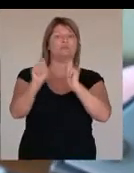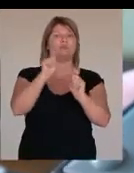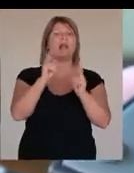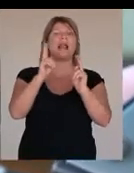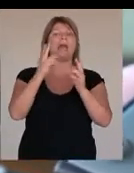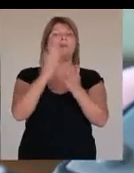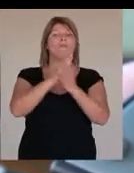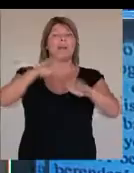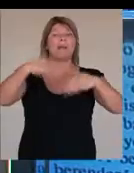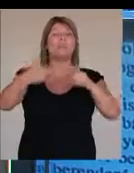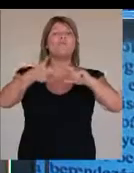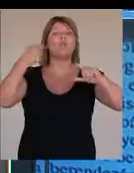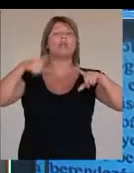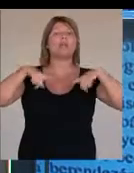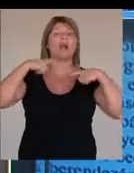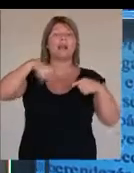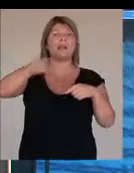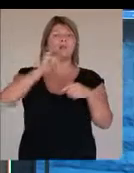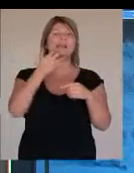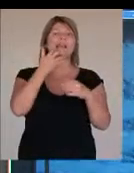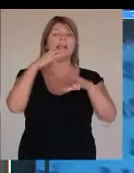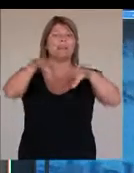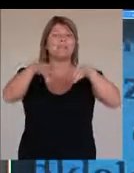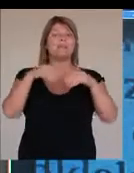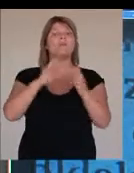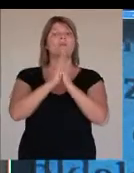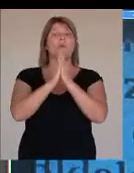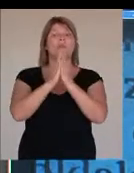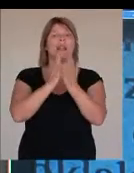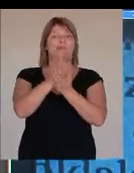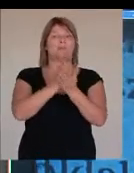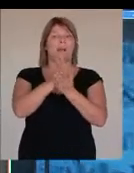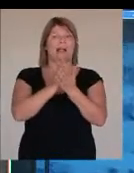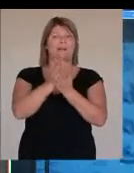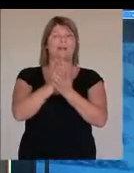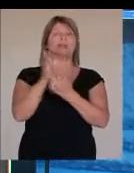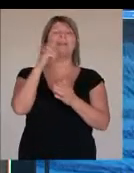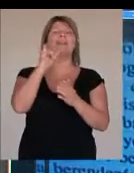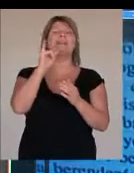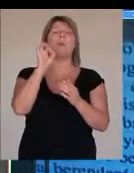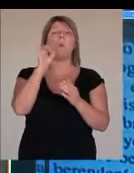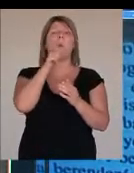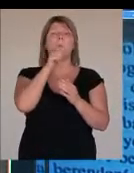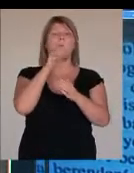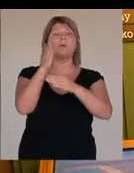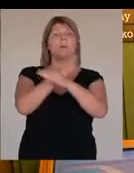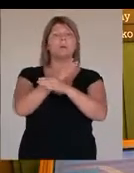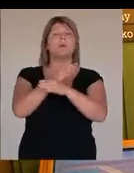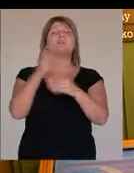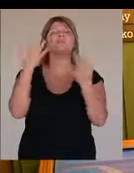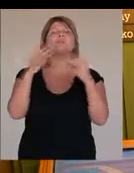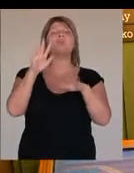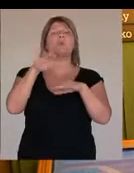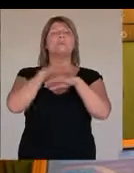segítségével lehetővé vált, hogy fogyatékkal élők is igénybe vehessék a könyvtár szolgáltatásait. A Tióp előjelű pályázathoz